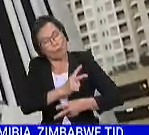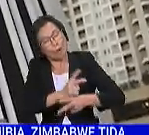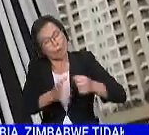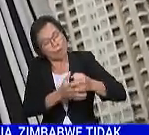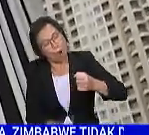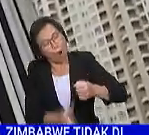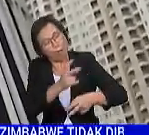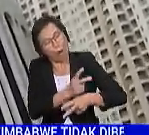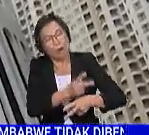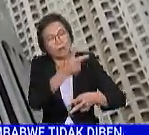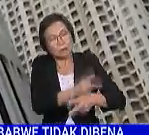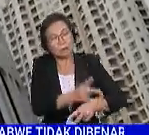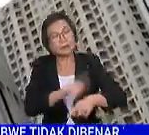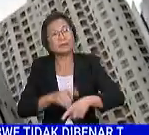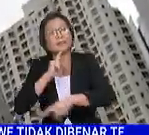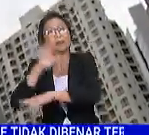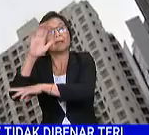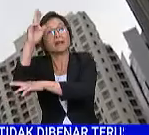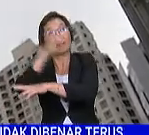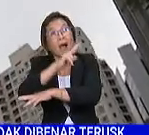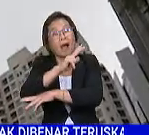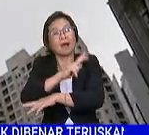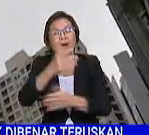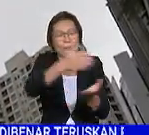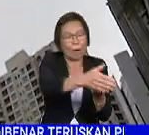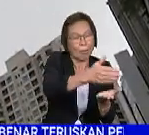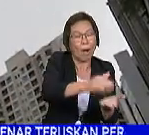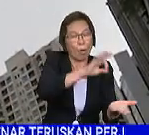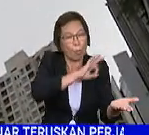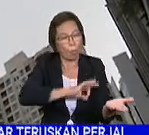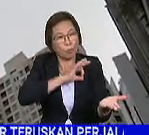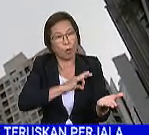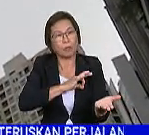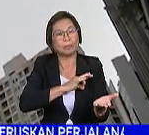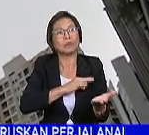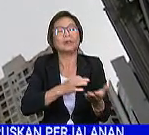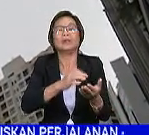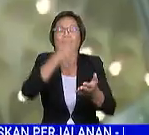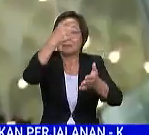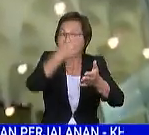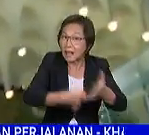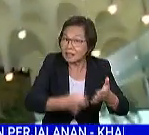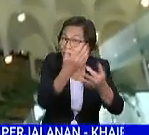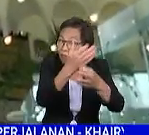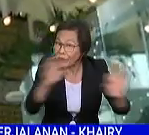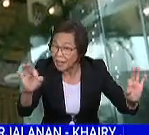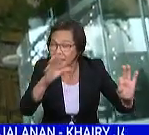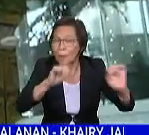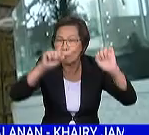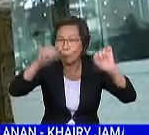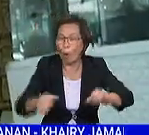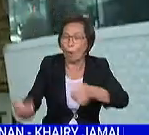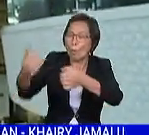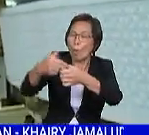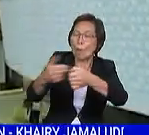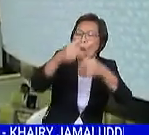itu termasuk simpanan di jamin kerajaan, memberi agihan keuntungan pengecualian cukai pendapatan selain boleh menyertai